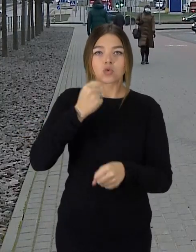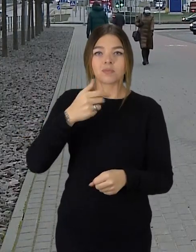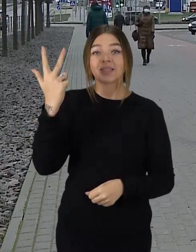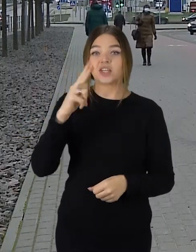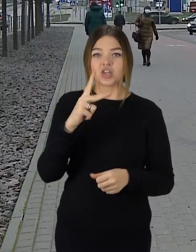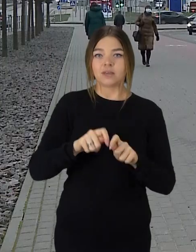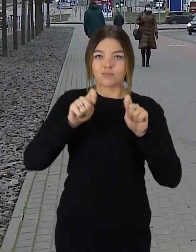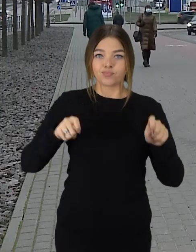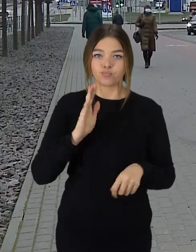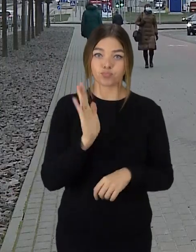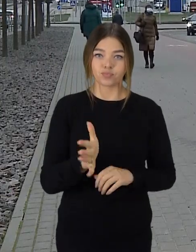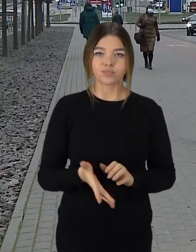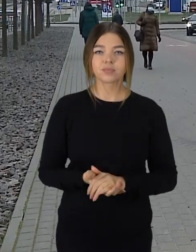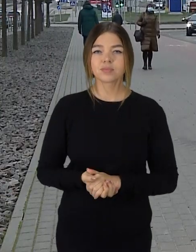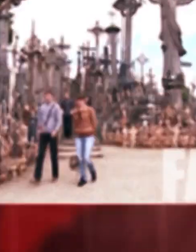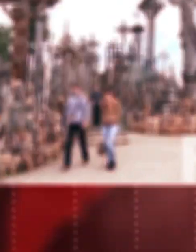įsigalioti šitra čia dienį.